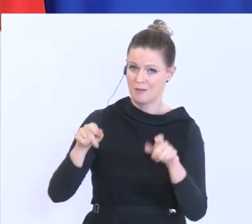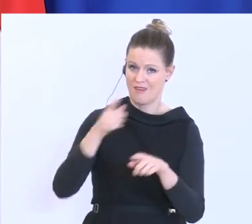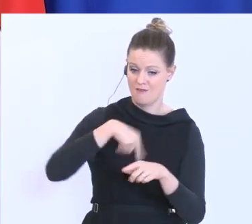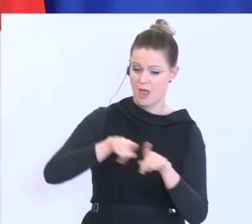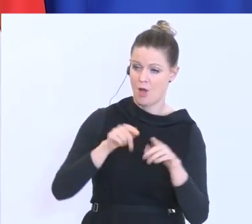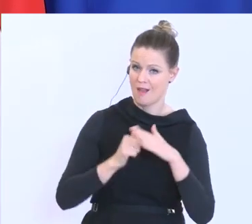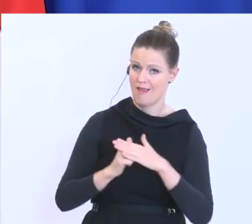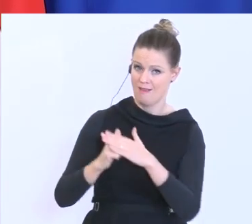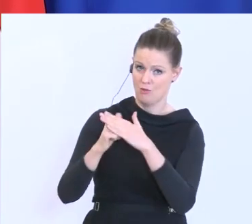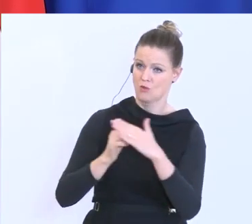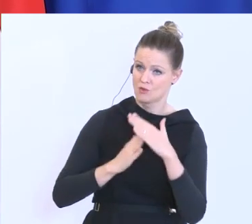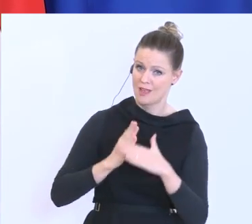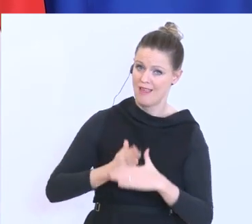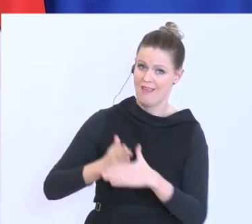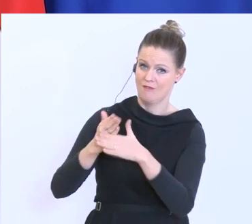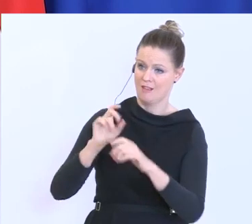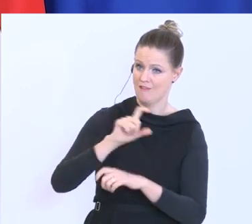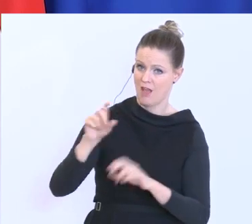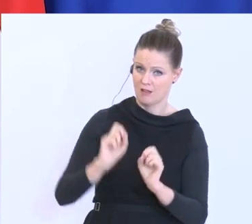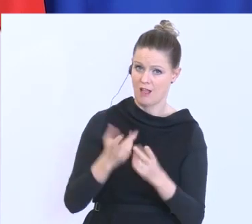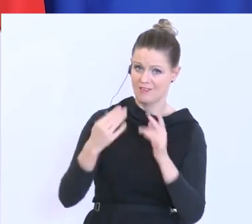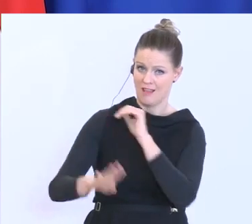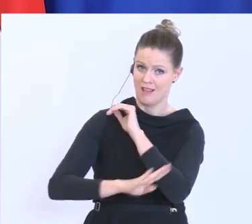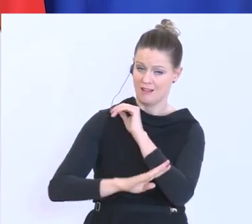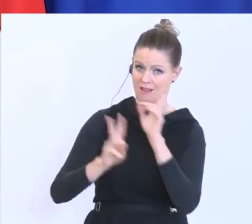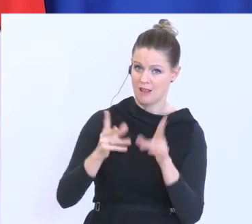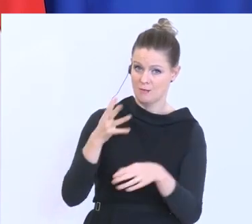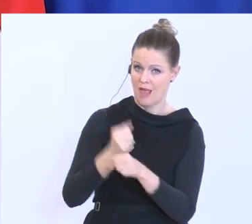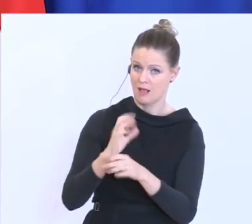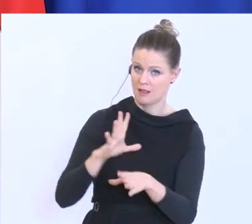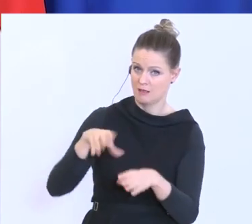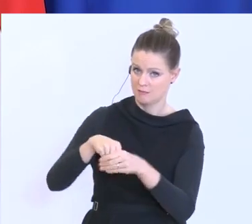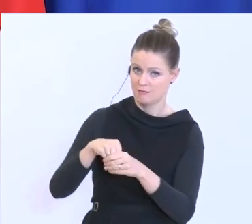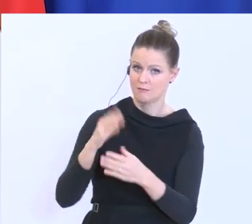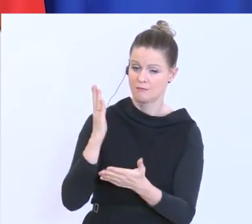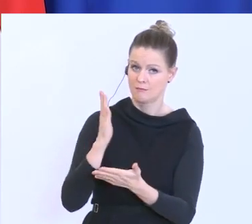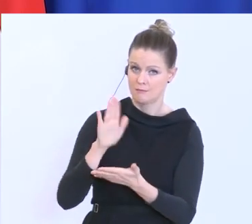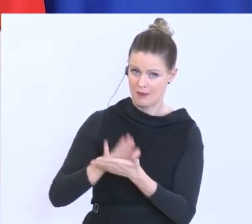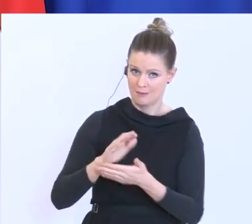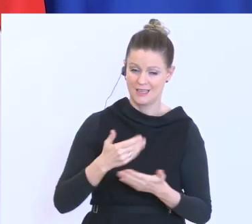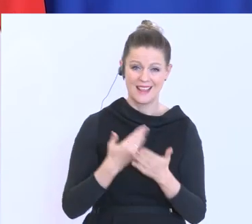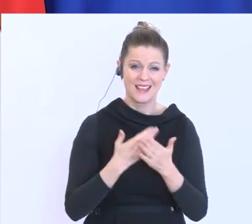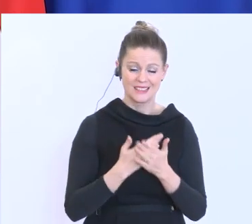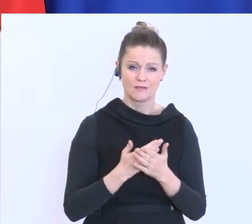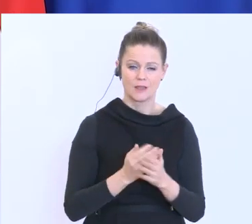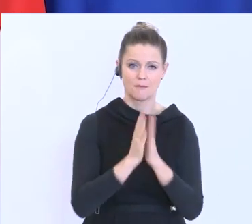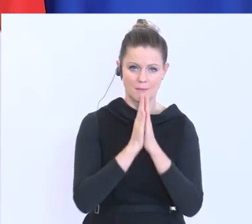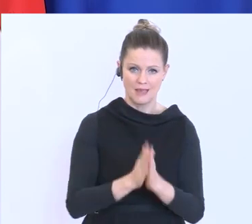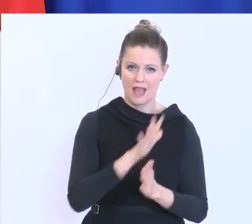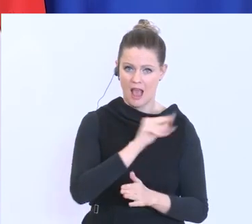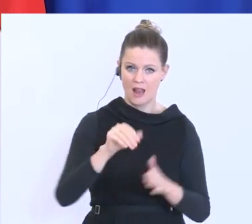Fachkräfte und vor allem auch Lehrlinge zu behalten. Daher mein eindringlicher Appell an alle Unternehmen.